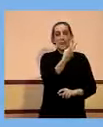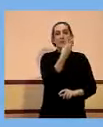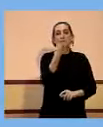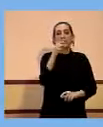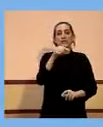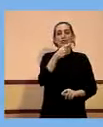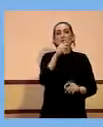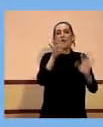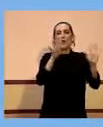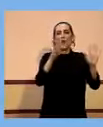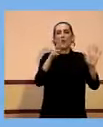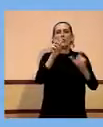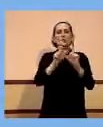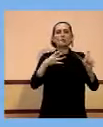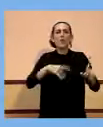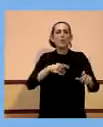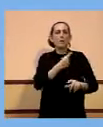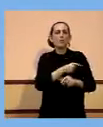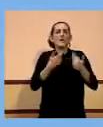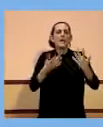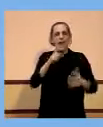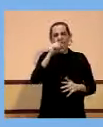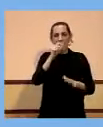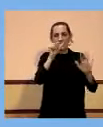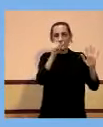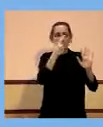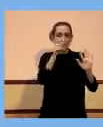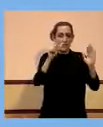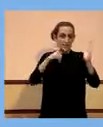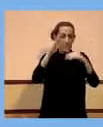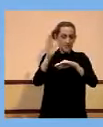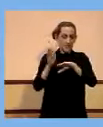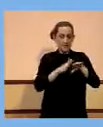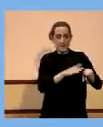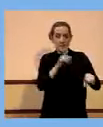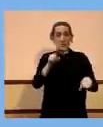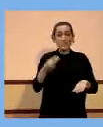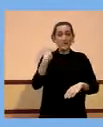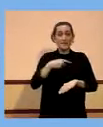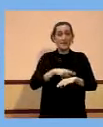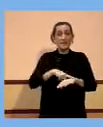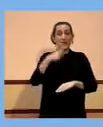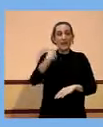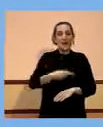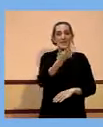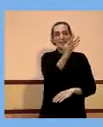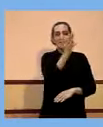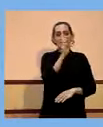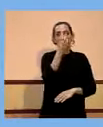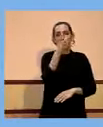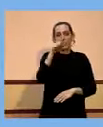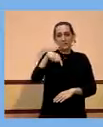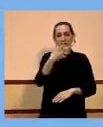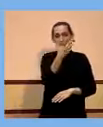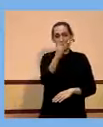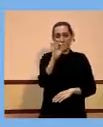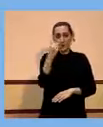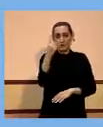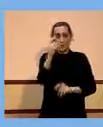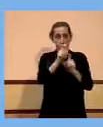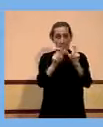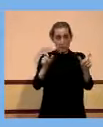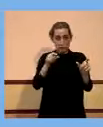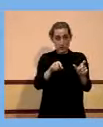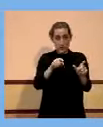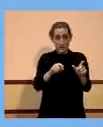anys. I al mateix temps tenim més de 500.000, 503.501 persones